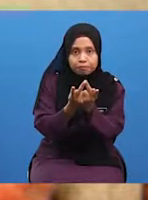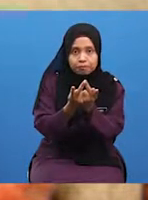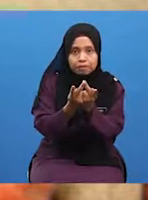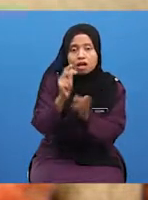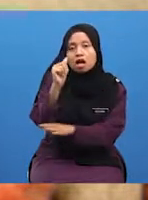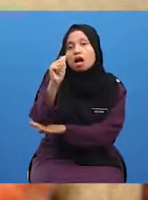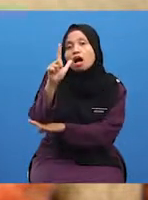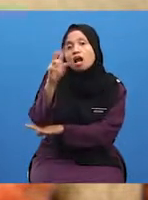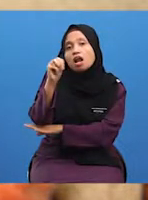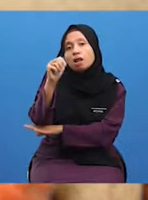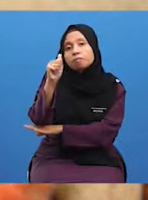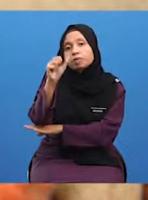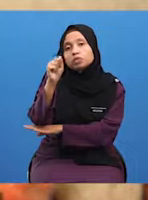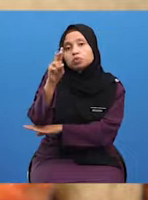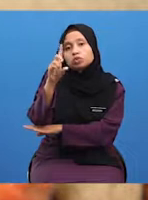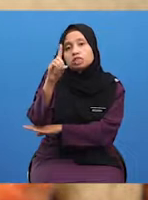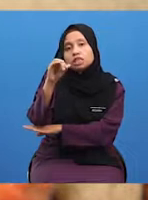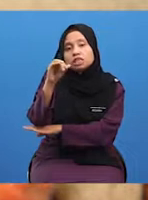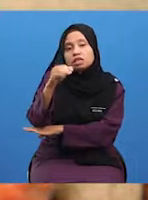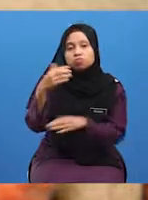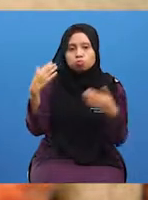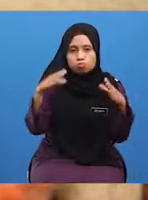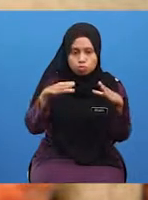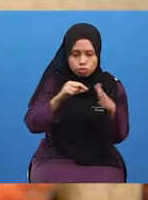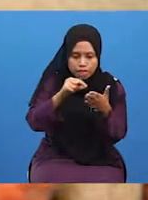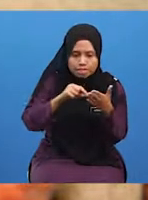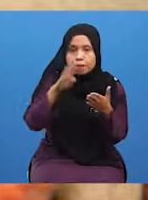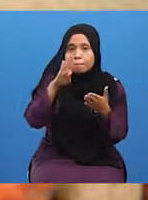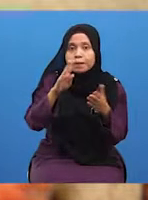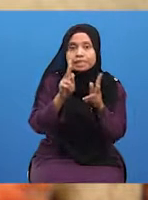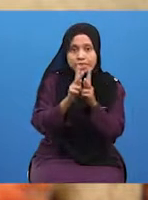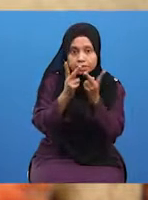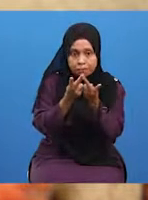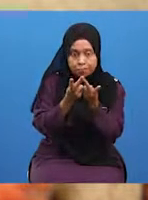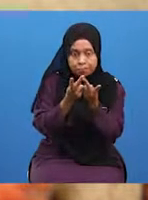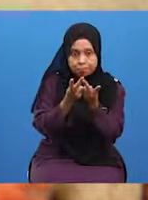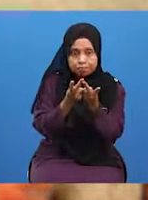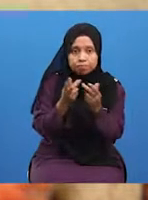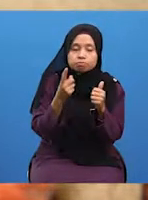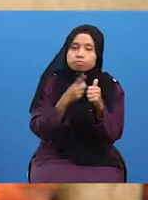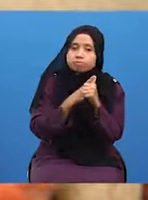-Mas'udi telah menghasilkan empat kitab antaranya